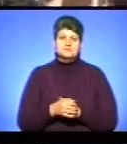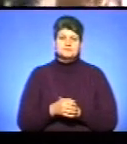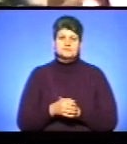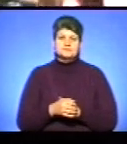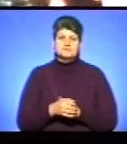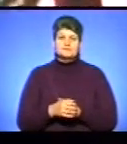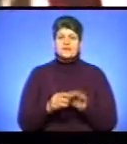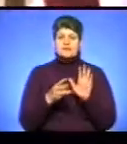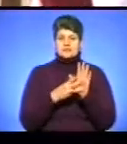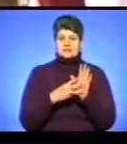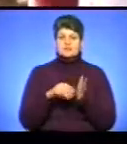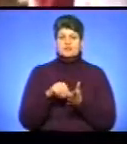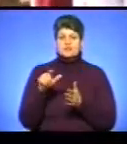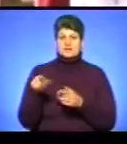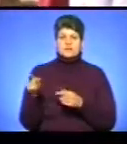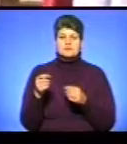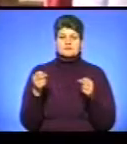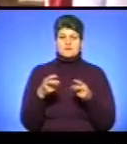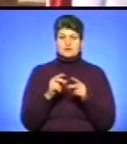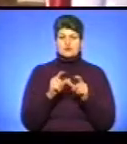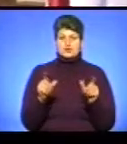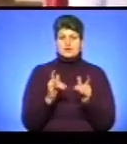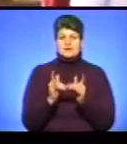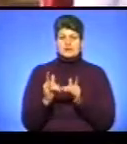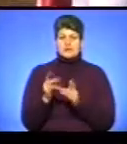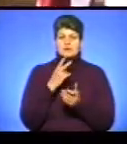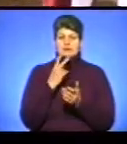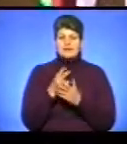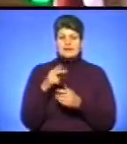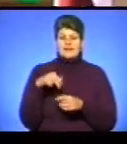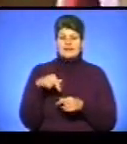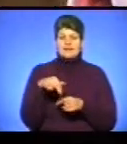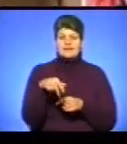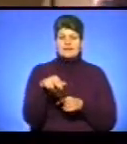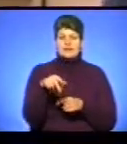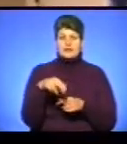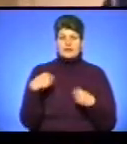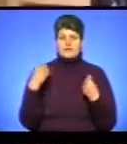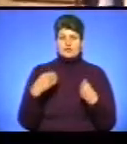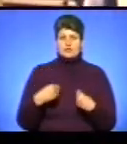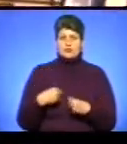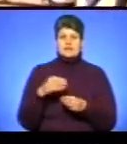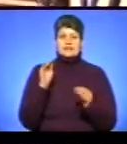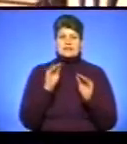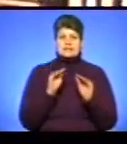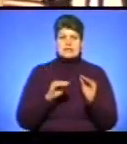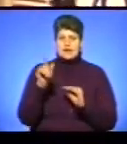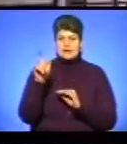Вісім учениць Тернопільської спеціалізованої школи-інтернату показали дефіле у костюмах дизайнера Оксани Чмеленко.